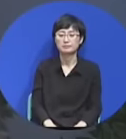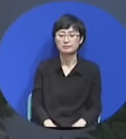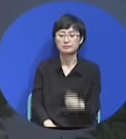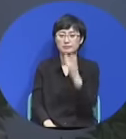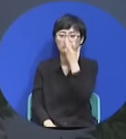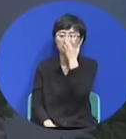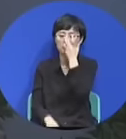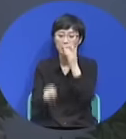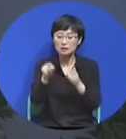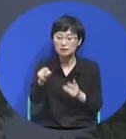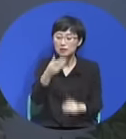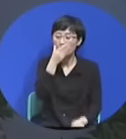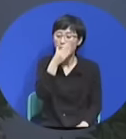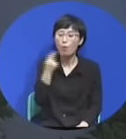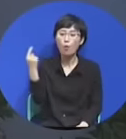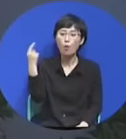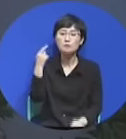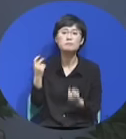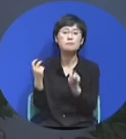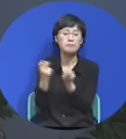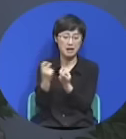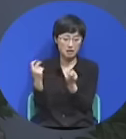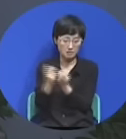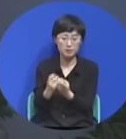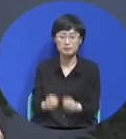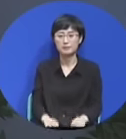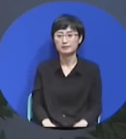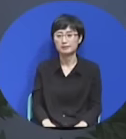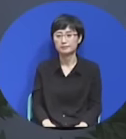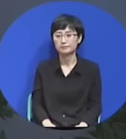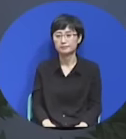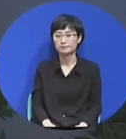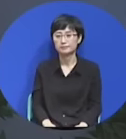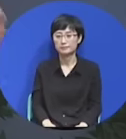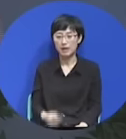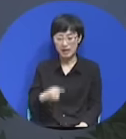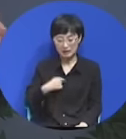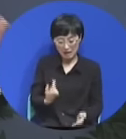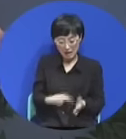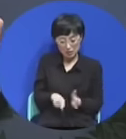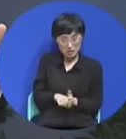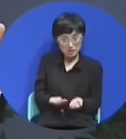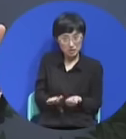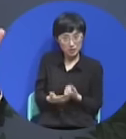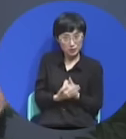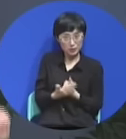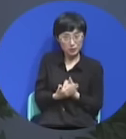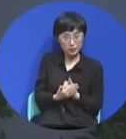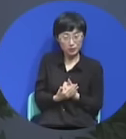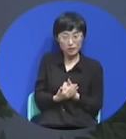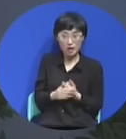그게 복음의 방법이에요. 정말로 나를 위한 게 아니라 복음을 위하여 말이에요.